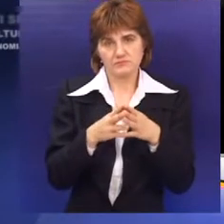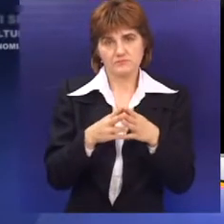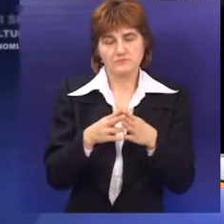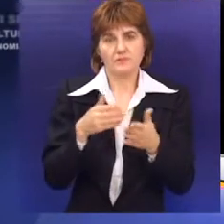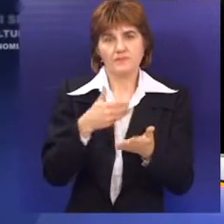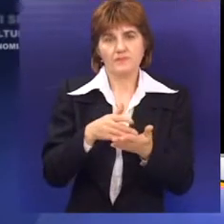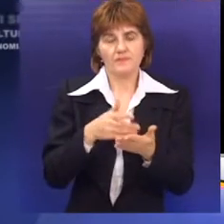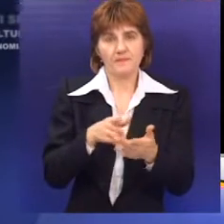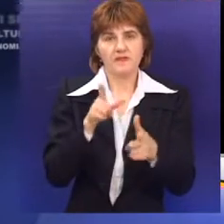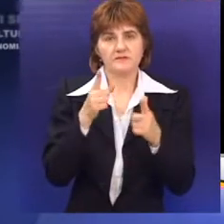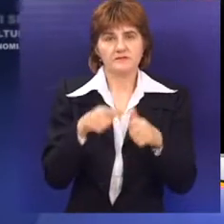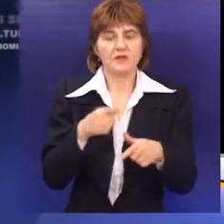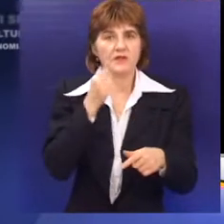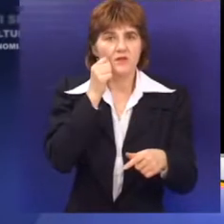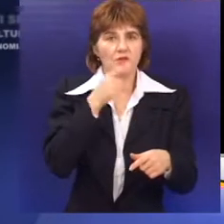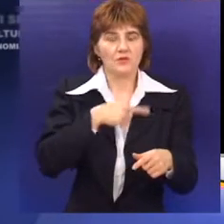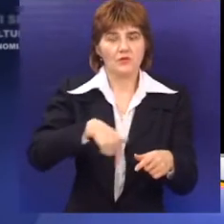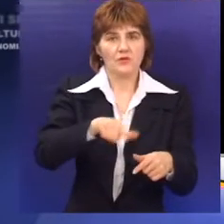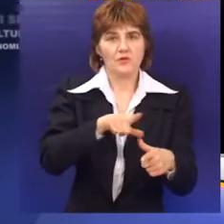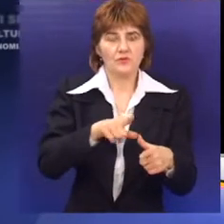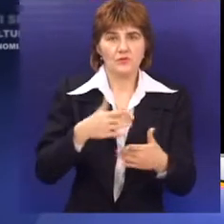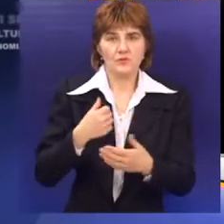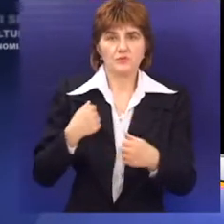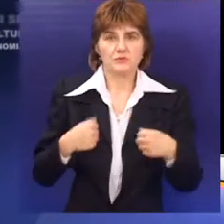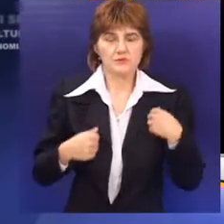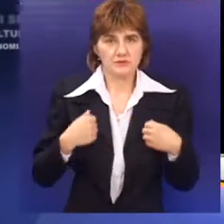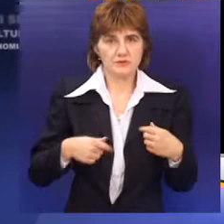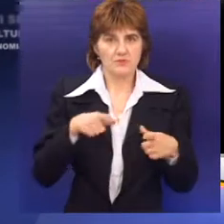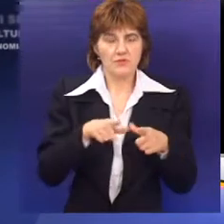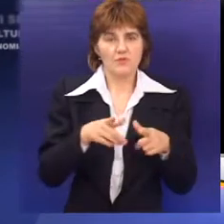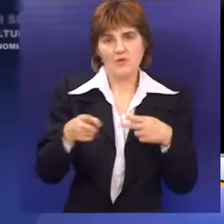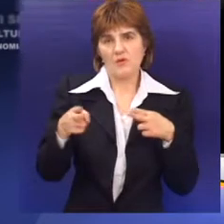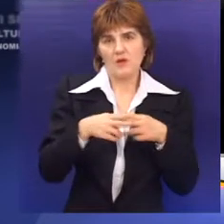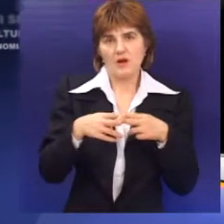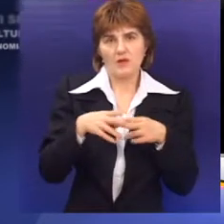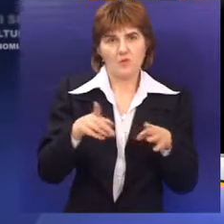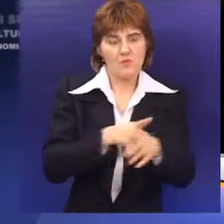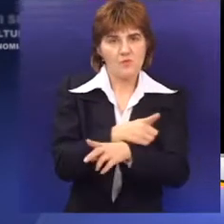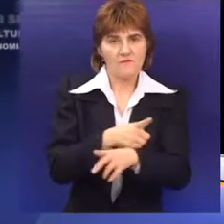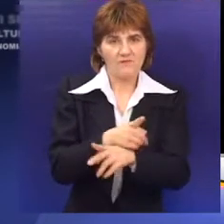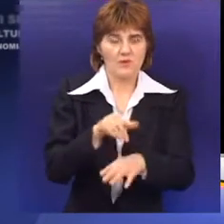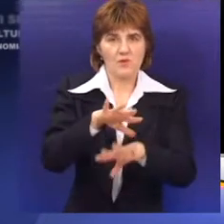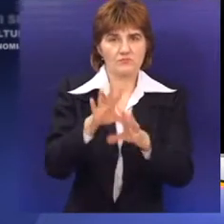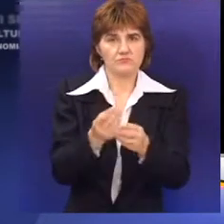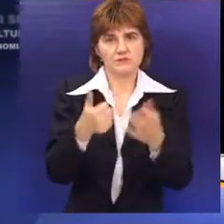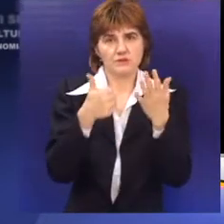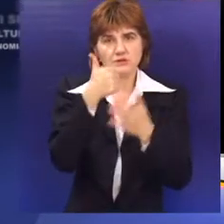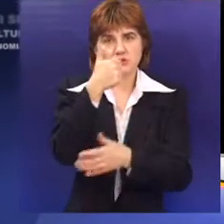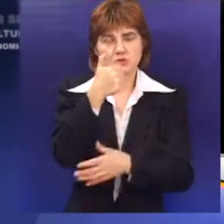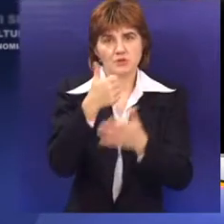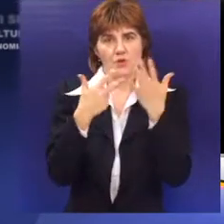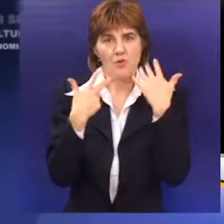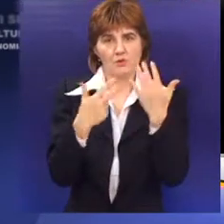način da građani Subotice u najoptimalnijem i najkraćem roku, a to je 180 dana,